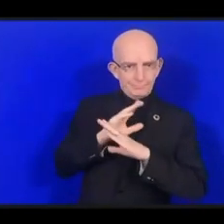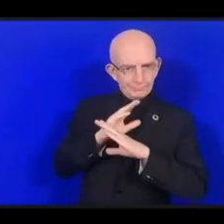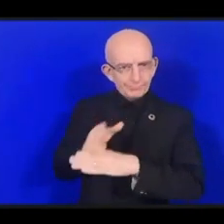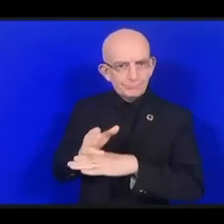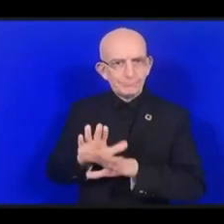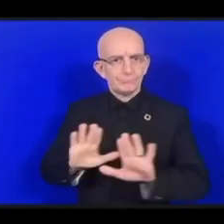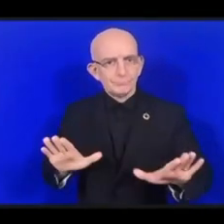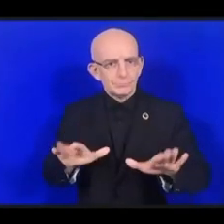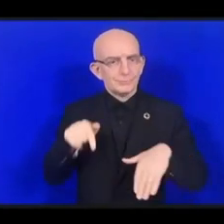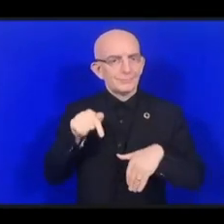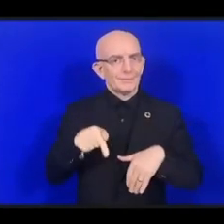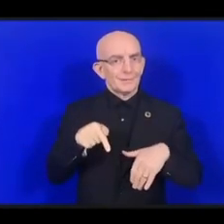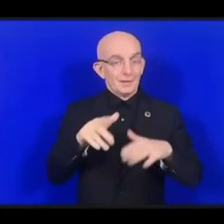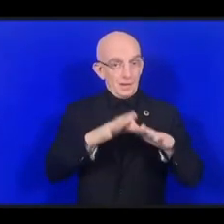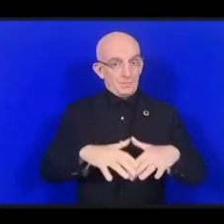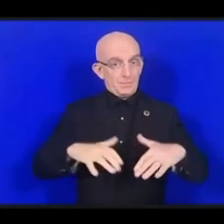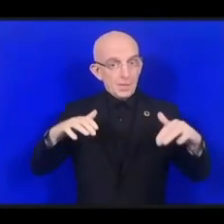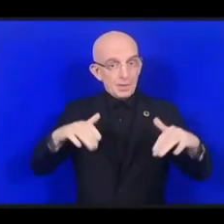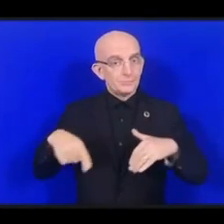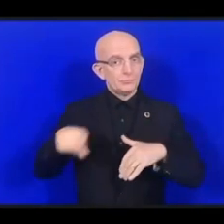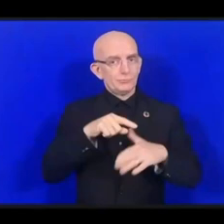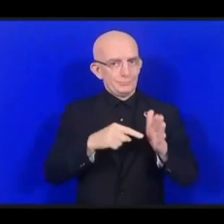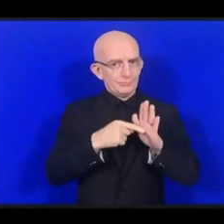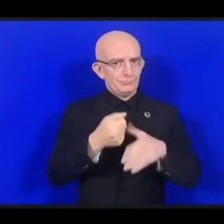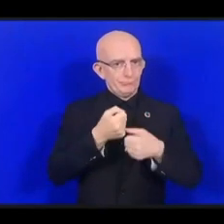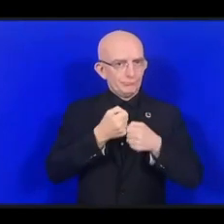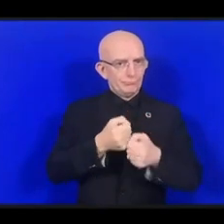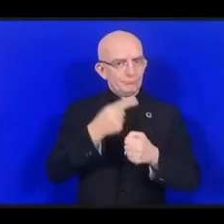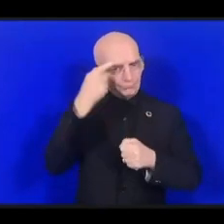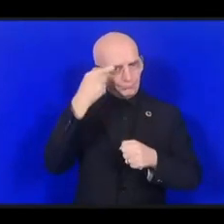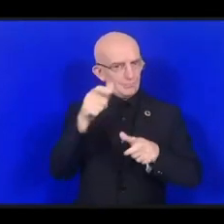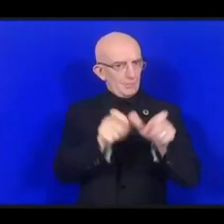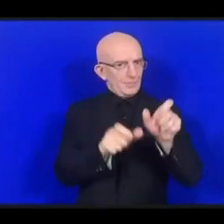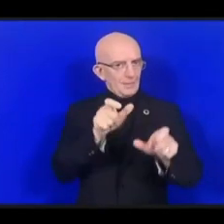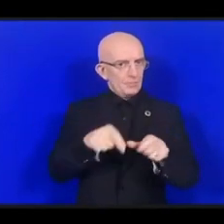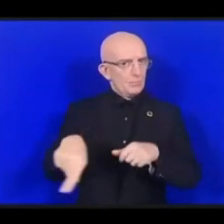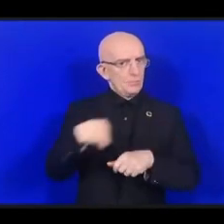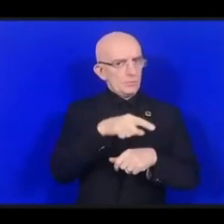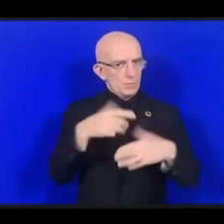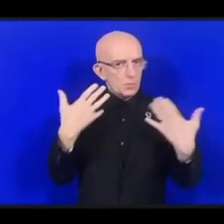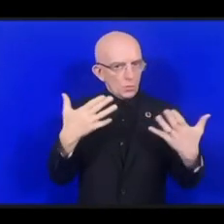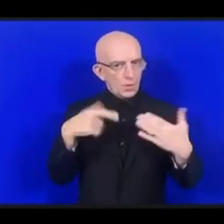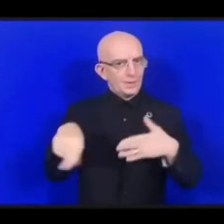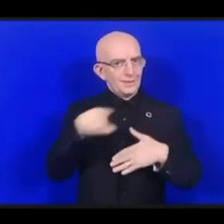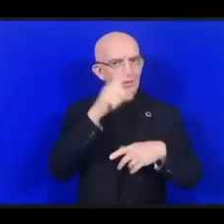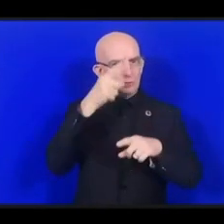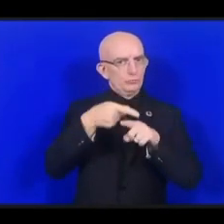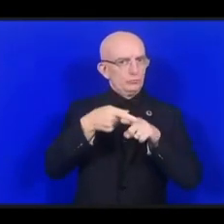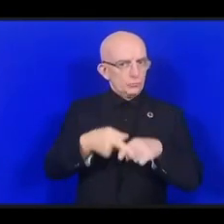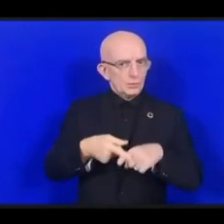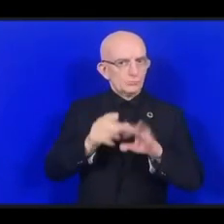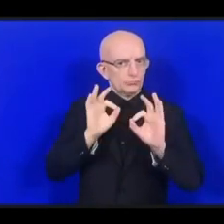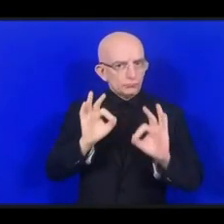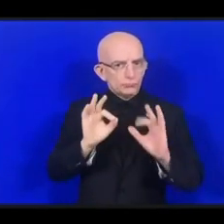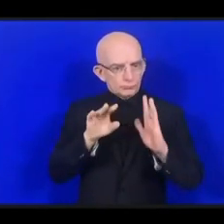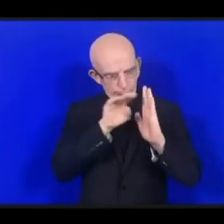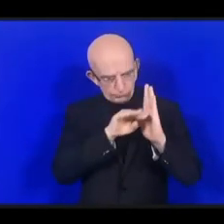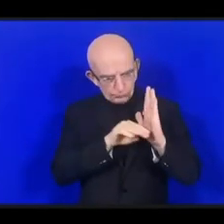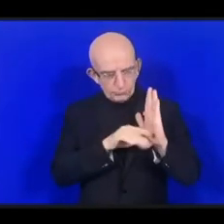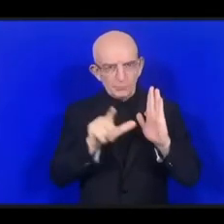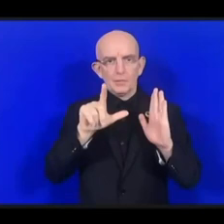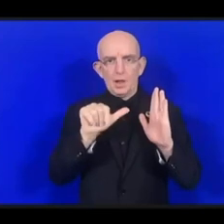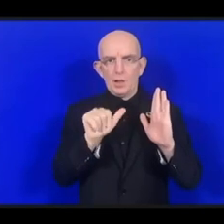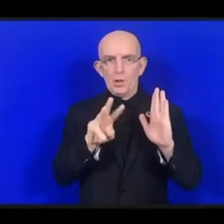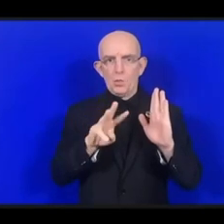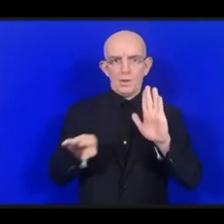доверили создание необходимых законодательных механизмов для обеспечения защиты прав и